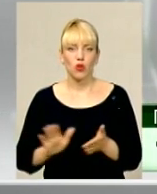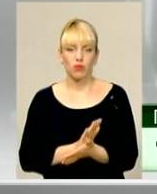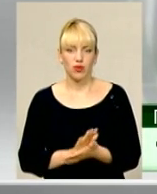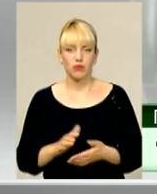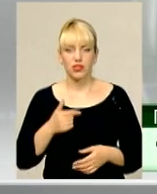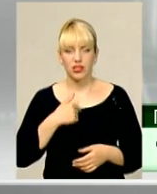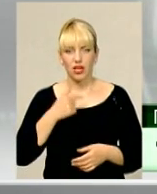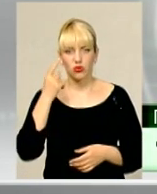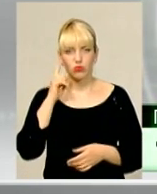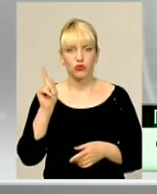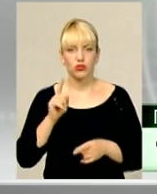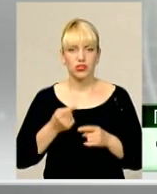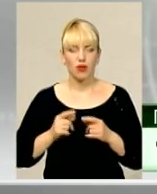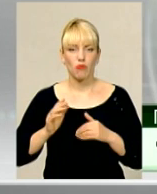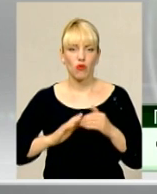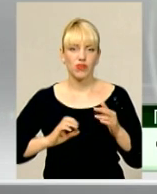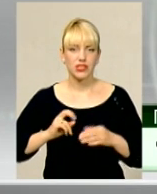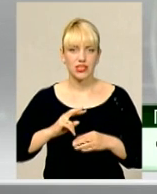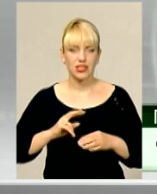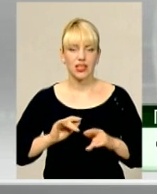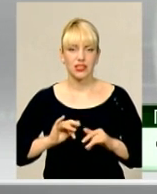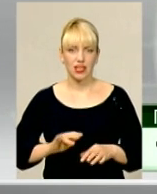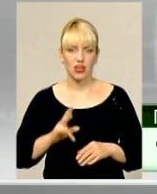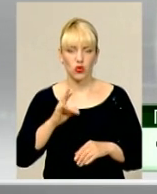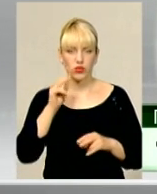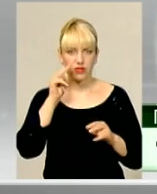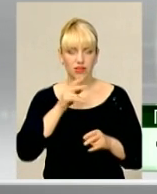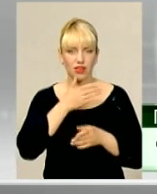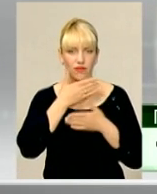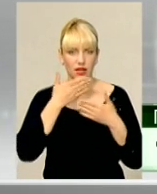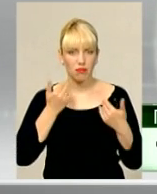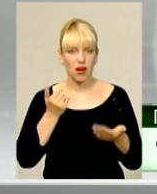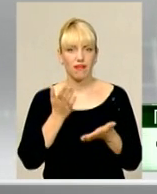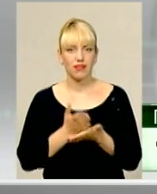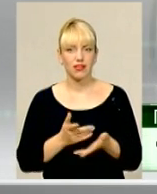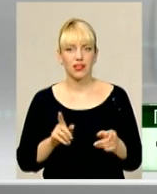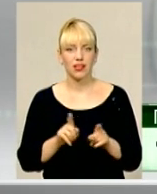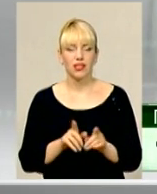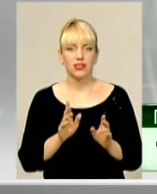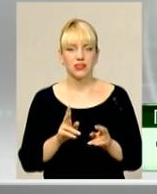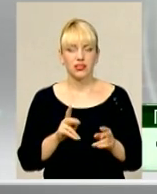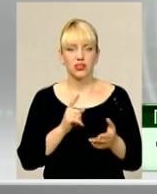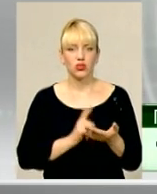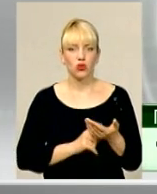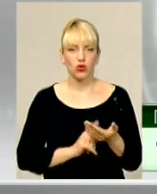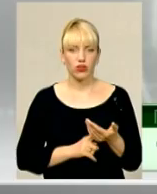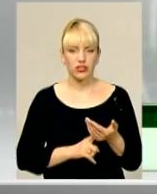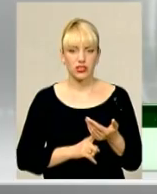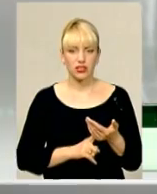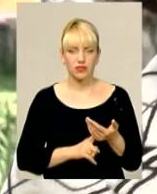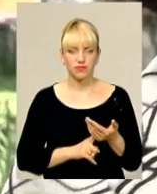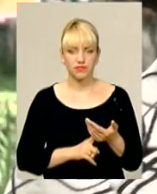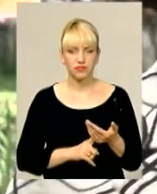схиляюся до професійної діяльності, але свідків нема, як таких доказів, нахто мало б прийти